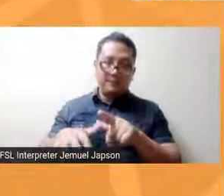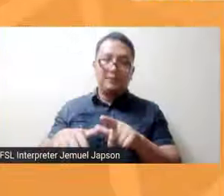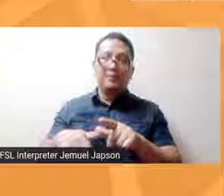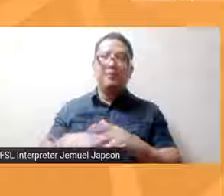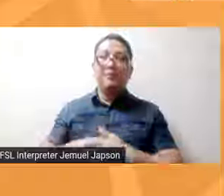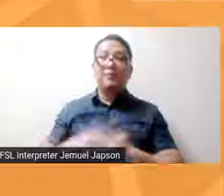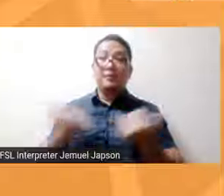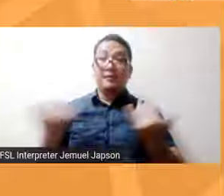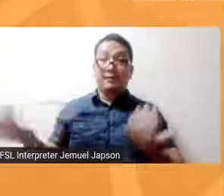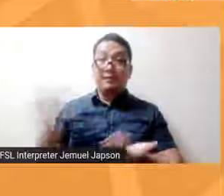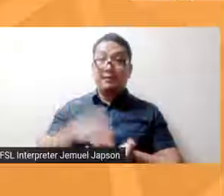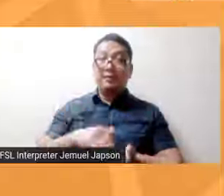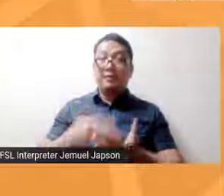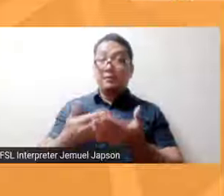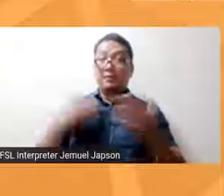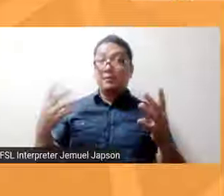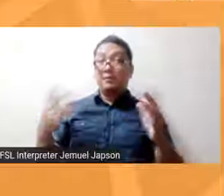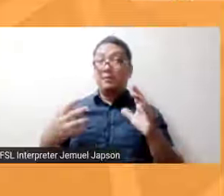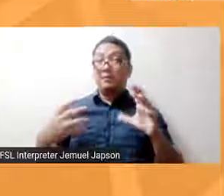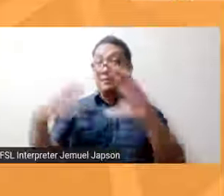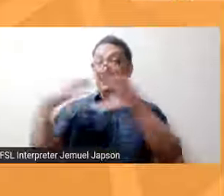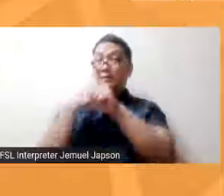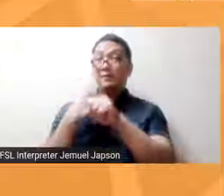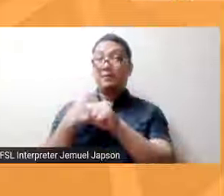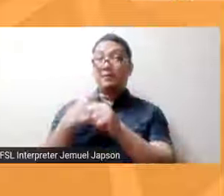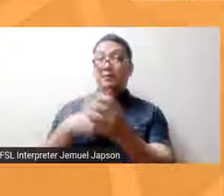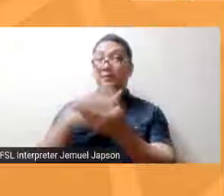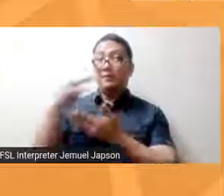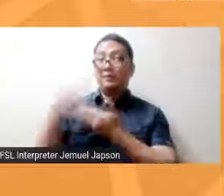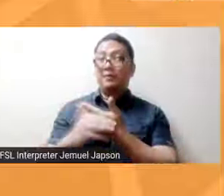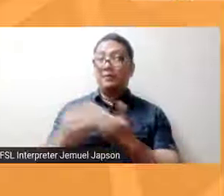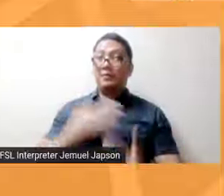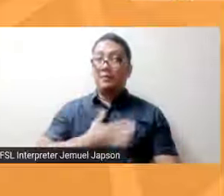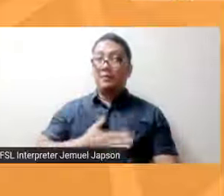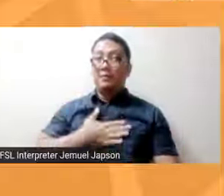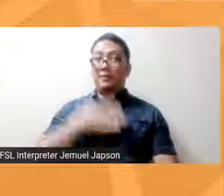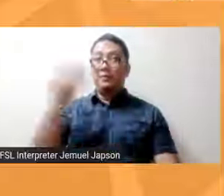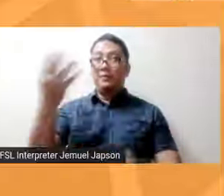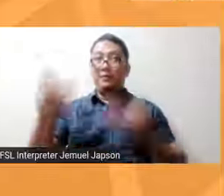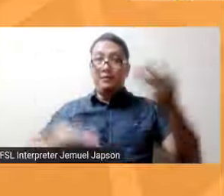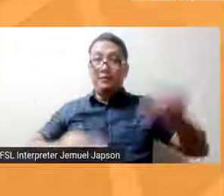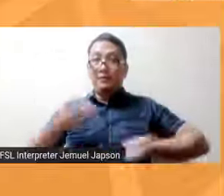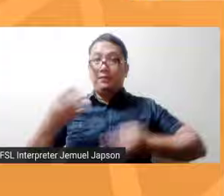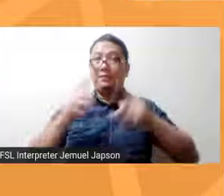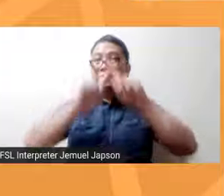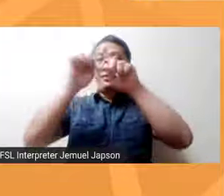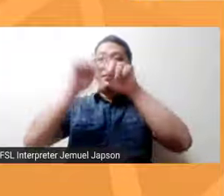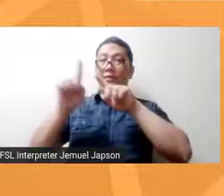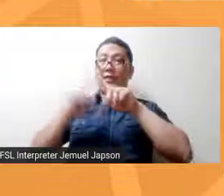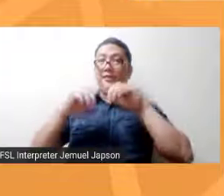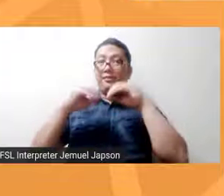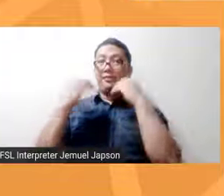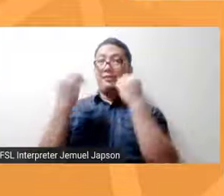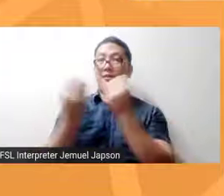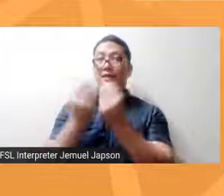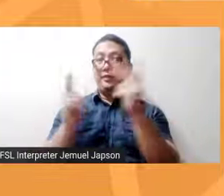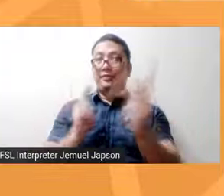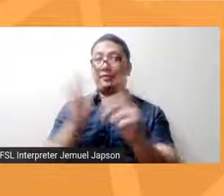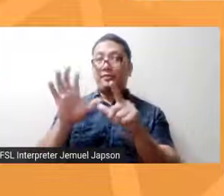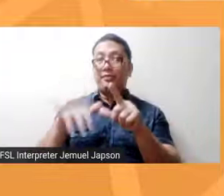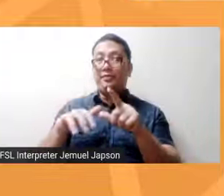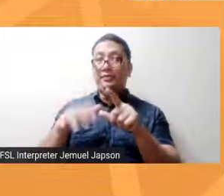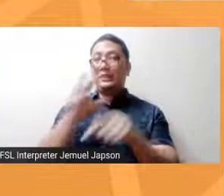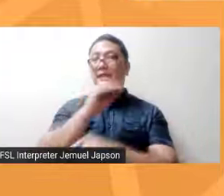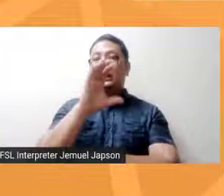bago po matapos ang episode natin ngayong umaga, nais po namin anyayahan ang ibat-ibang organization of persons with disabilities at